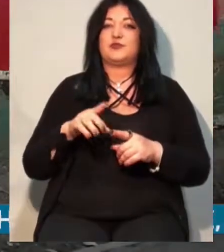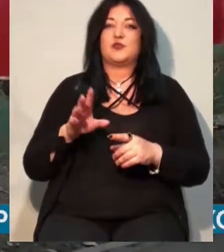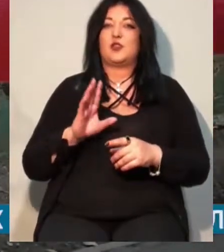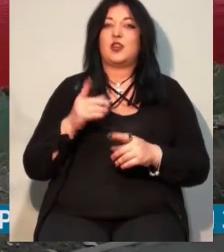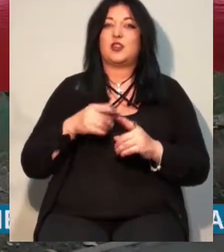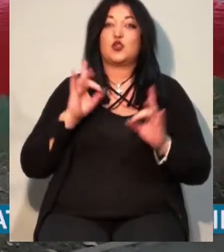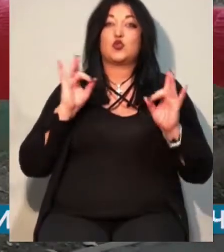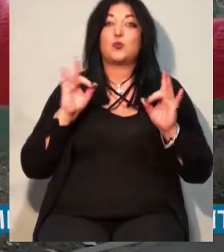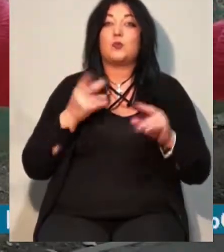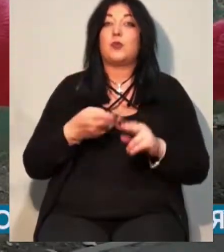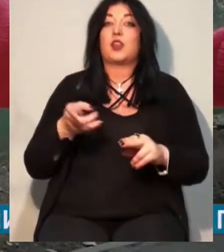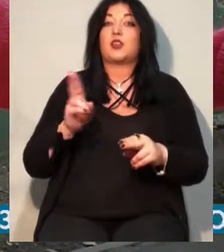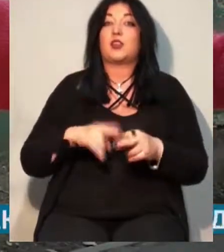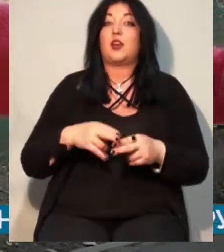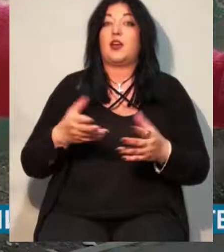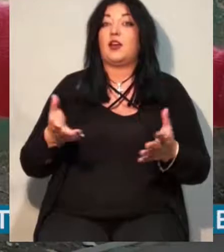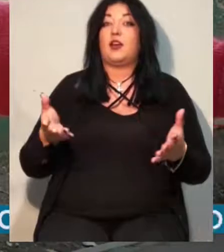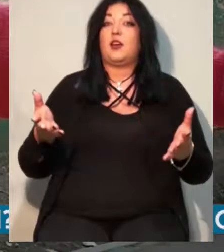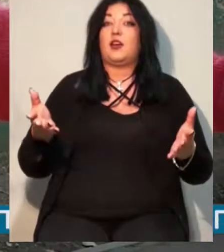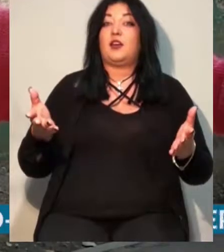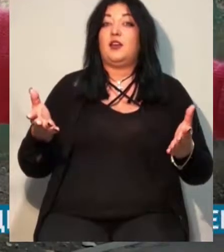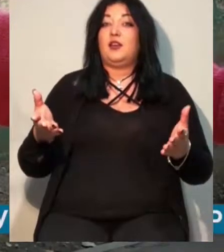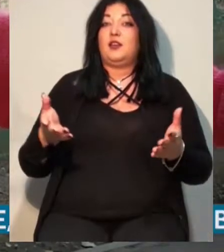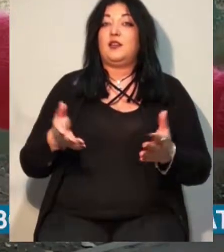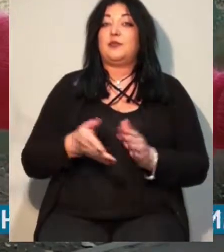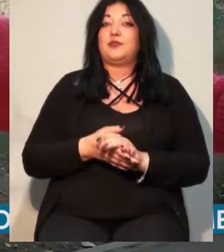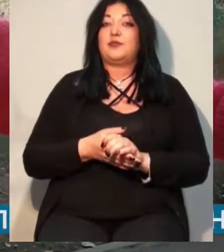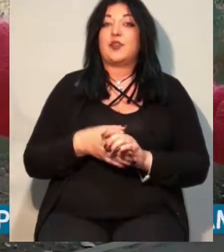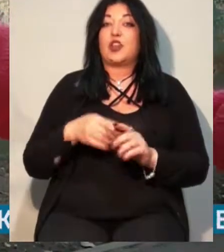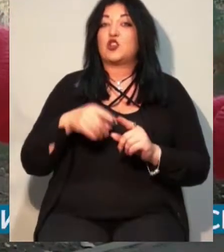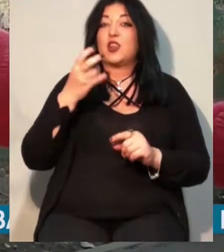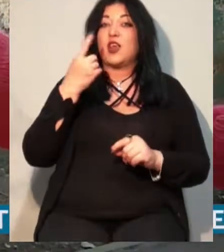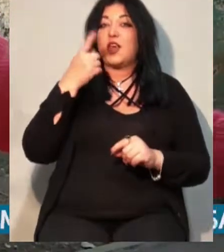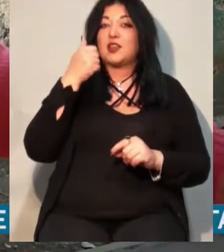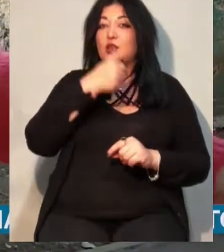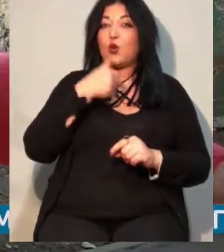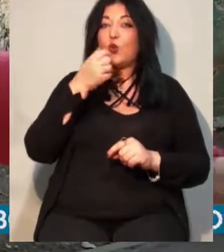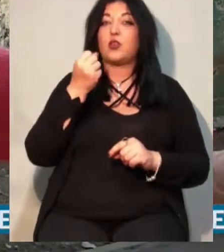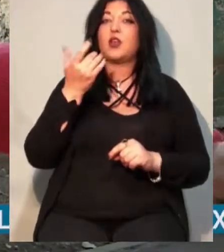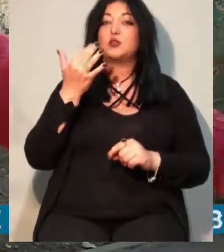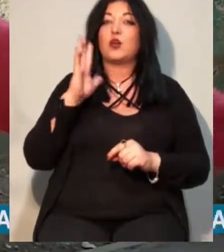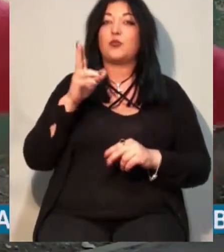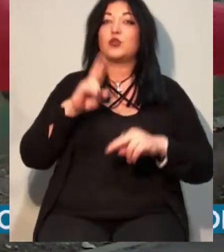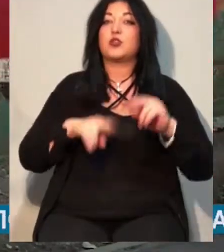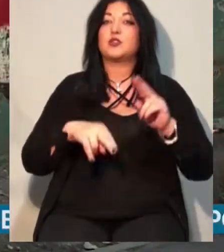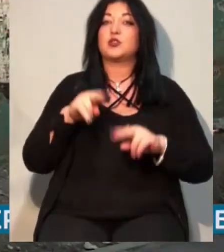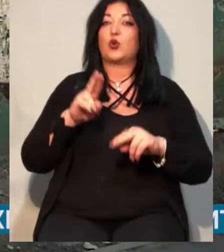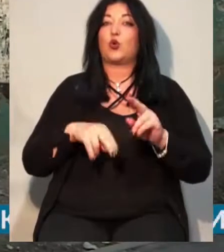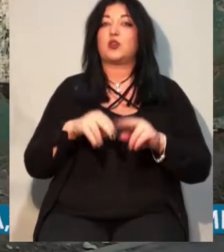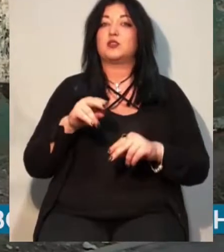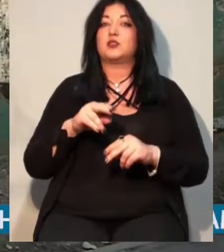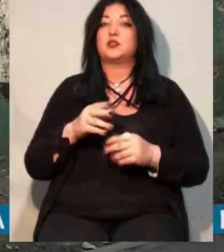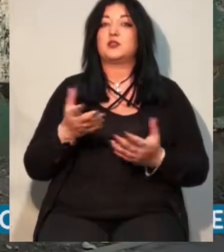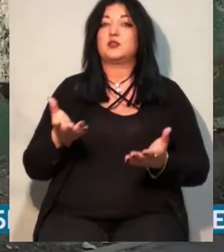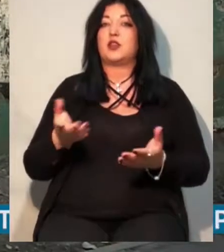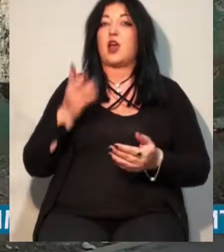ж не один рік буде, скільки будуть будувати. Во-первых, вона буде